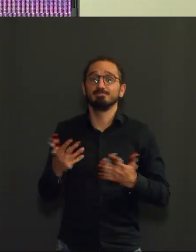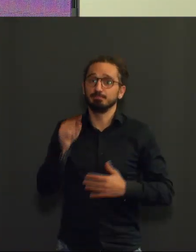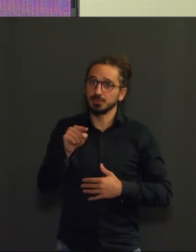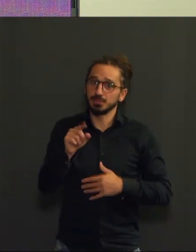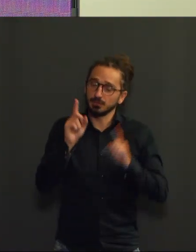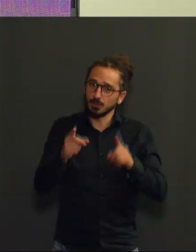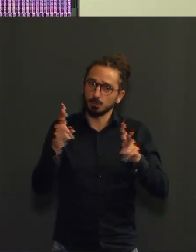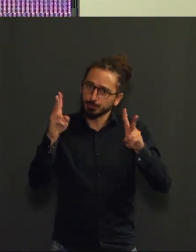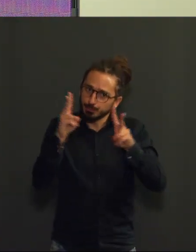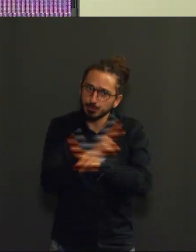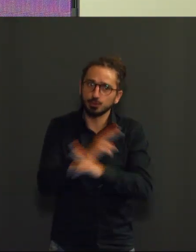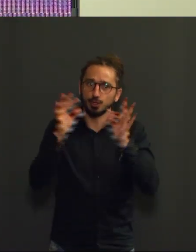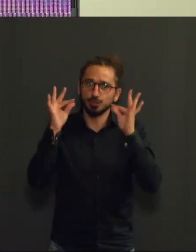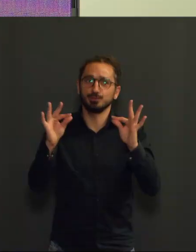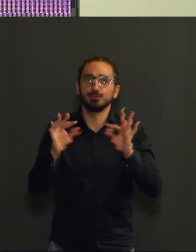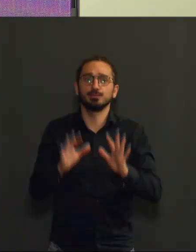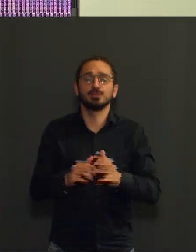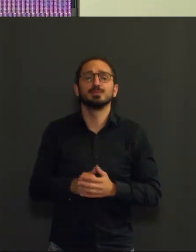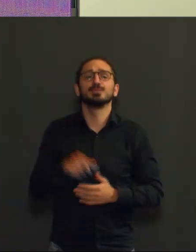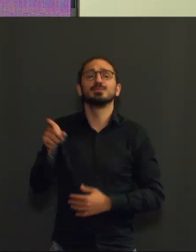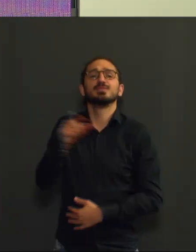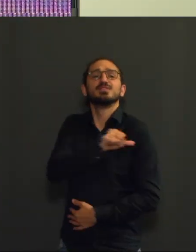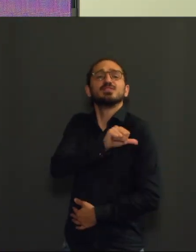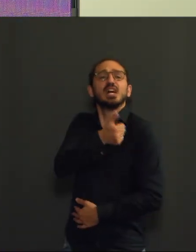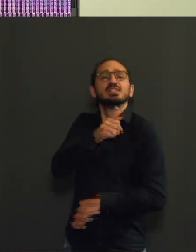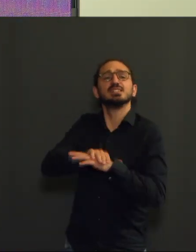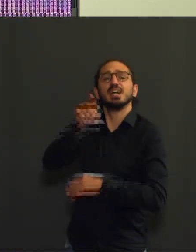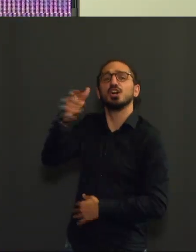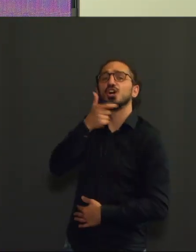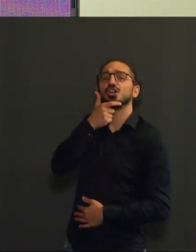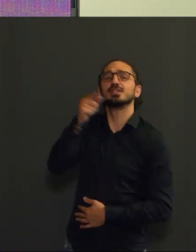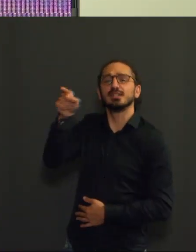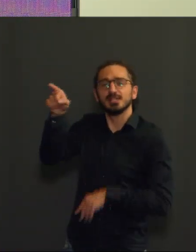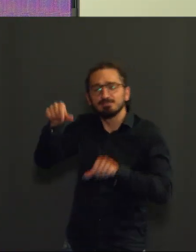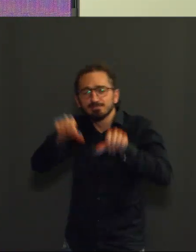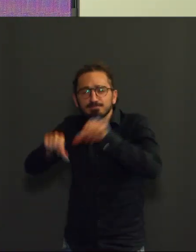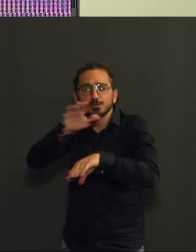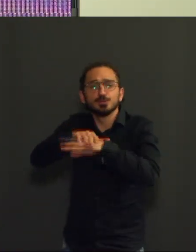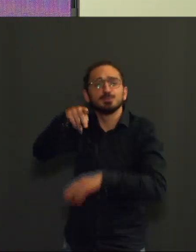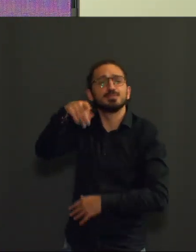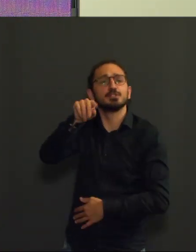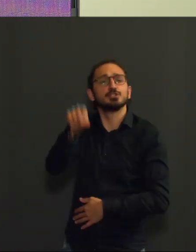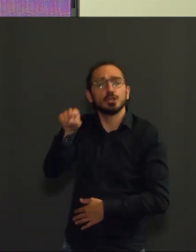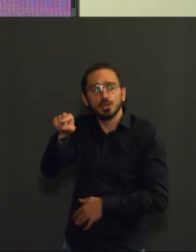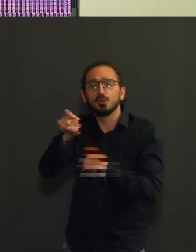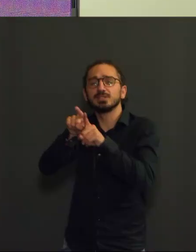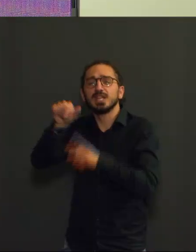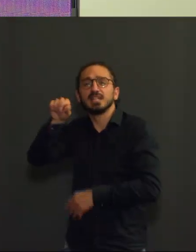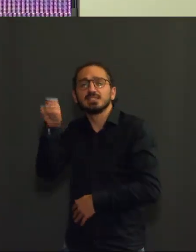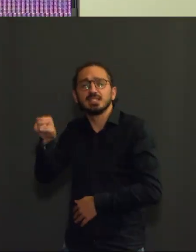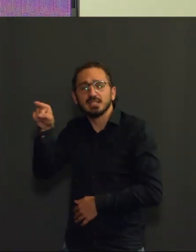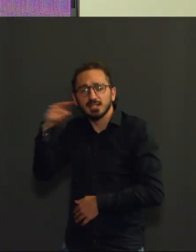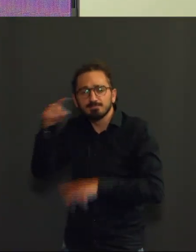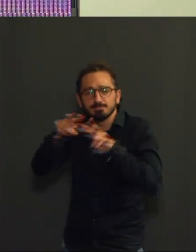-Bretagne, ce sont les deux qui sont employés en Grande-Bretagne. Donc, le Pfizer et l'AstraZeneca donnent une protection de plus de 80